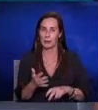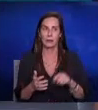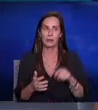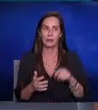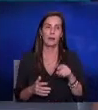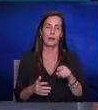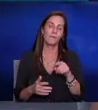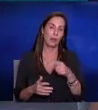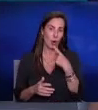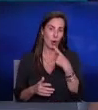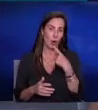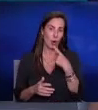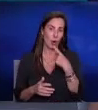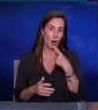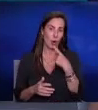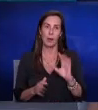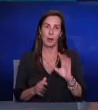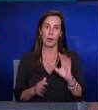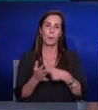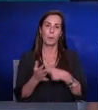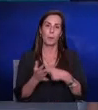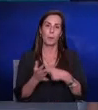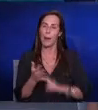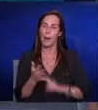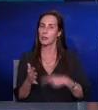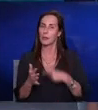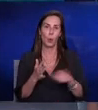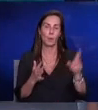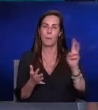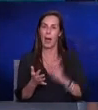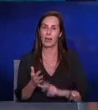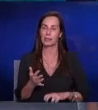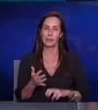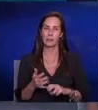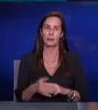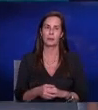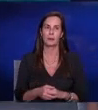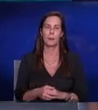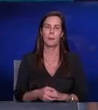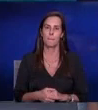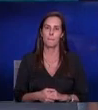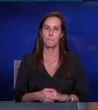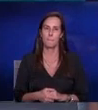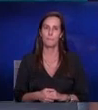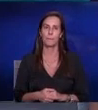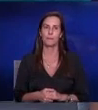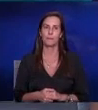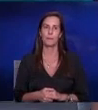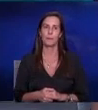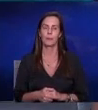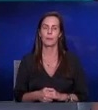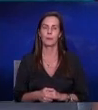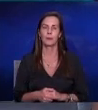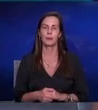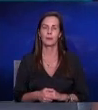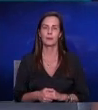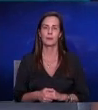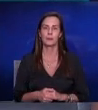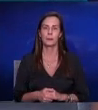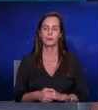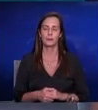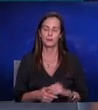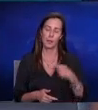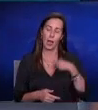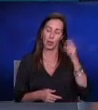בעצם למסות אותם באופן שיוריד את הביקוש דוקטור מיכאל סלל כן, אני חושב שלפחות